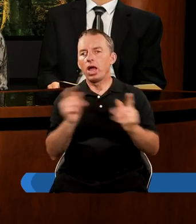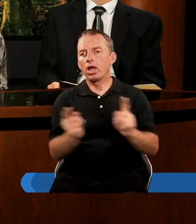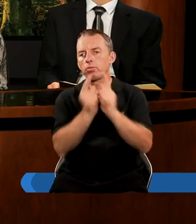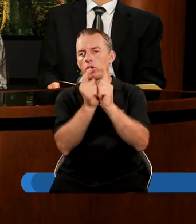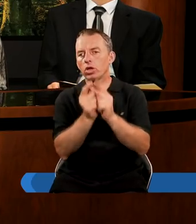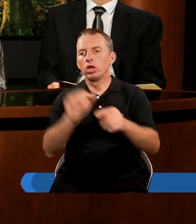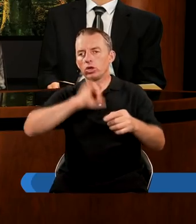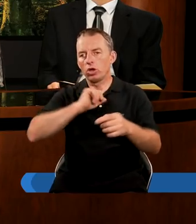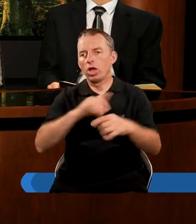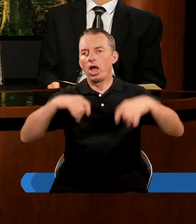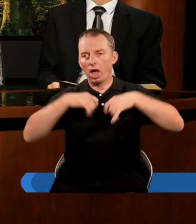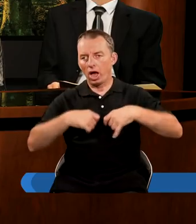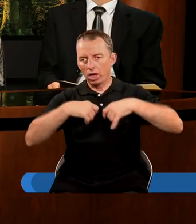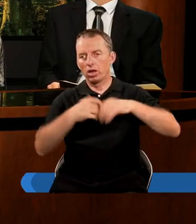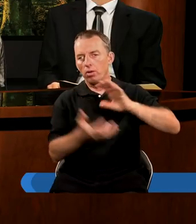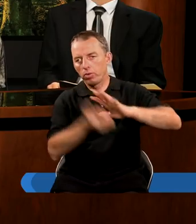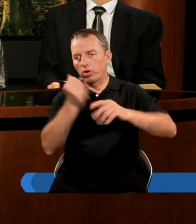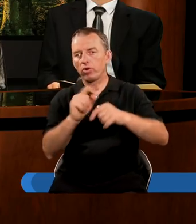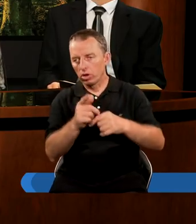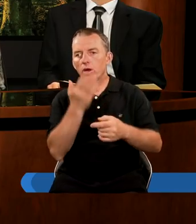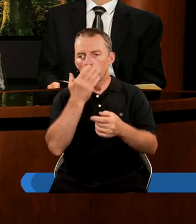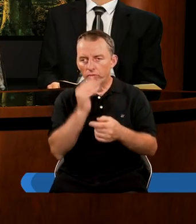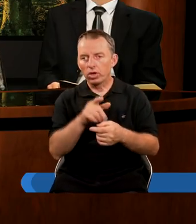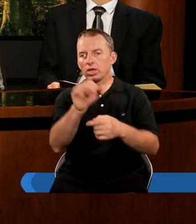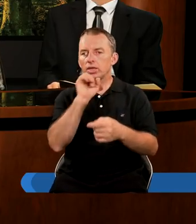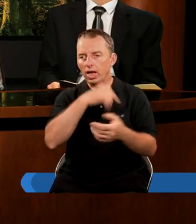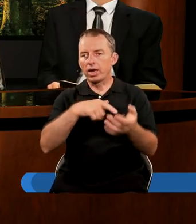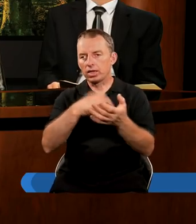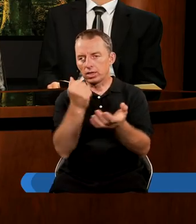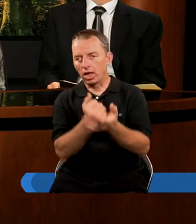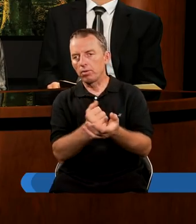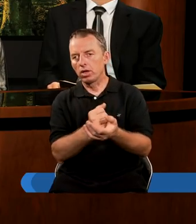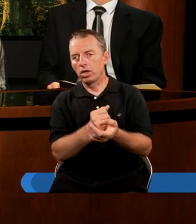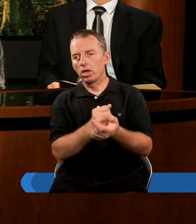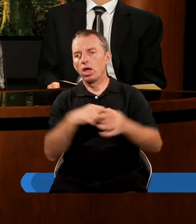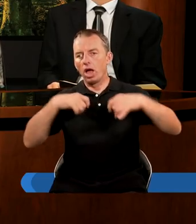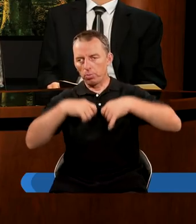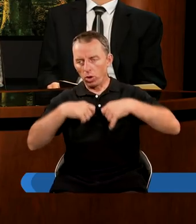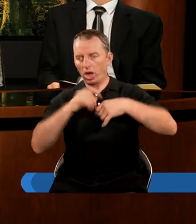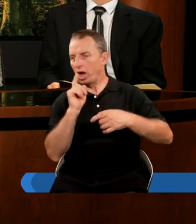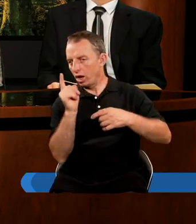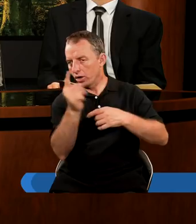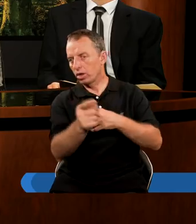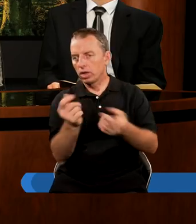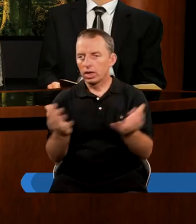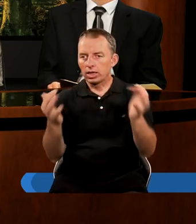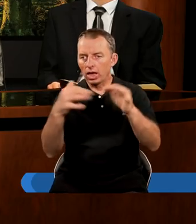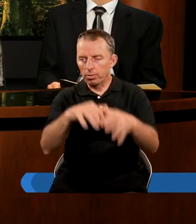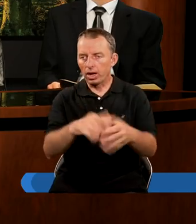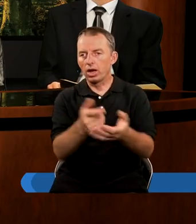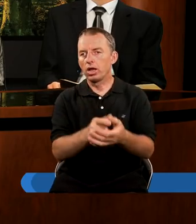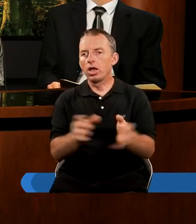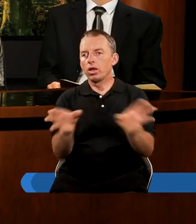spotkanie z sobą. Właściwie aniołowie ich porwą. Pamiętamy, co mówił Stary Testament, tak? Że on pośle aniołów swoich, żeby zebrali